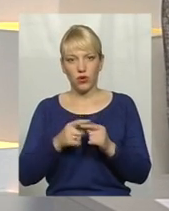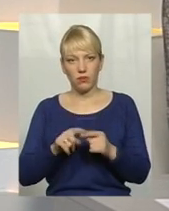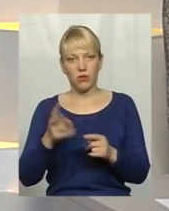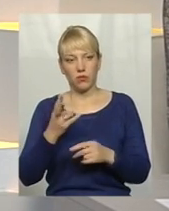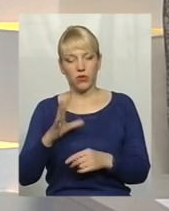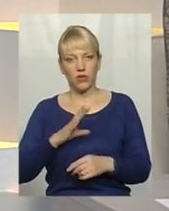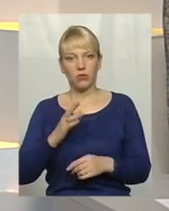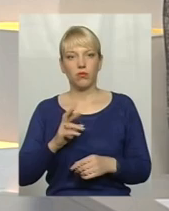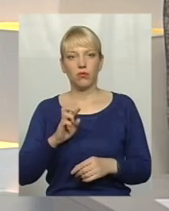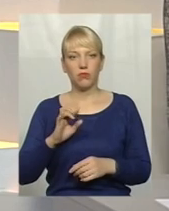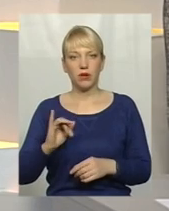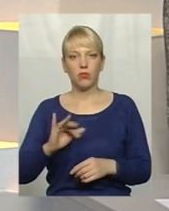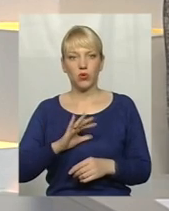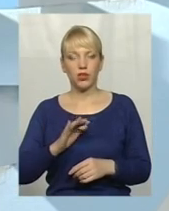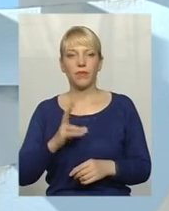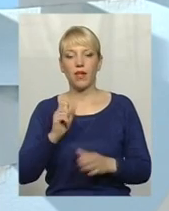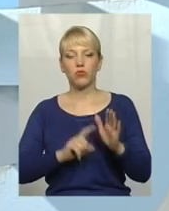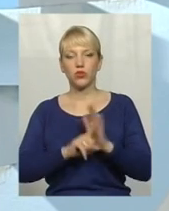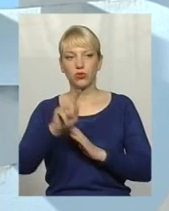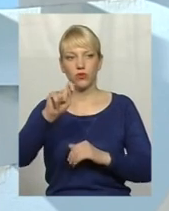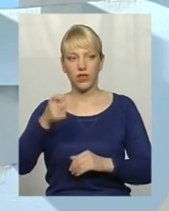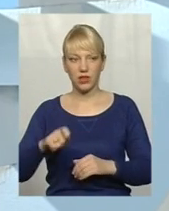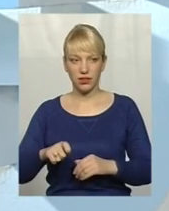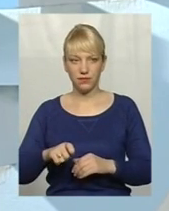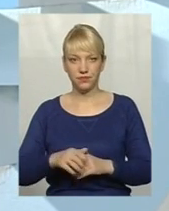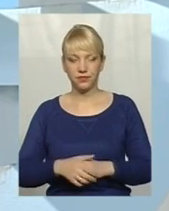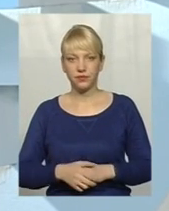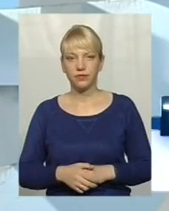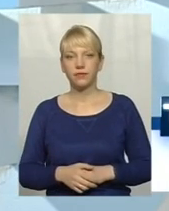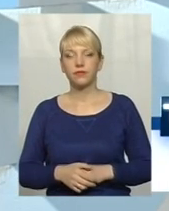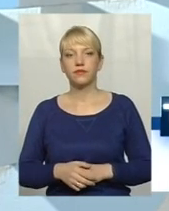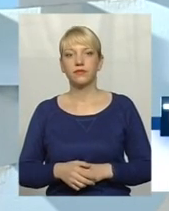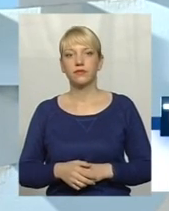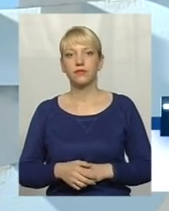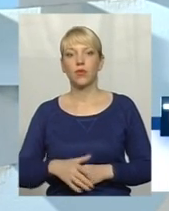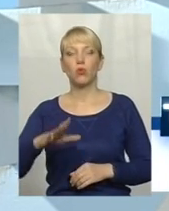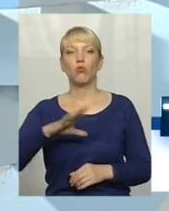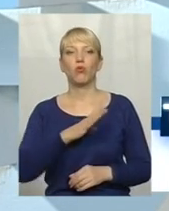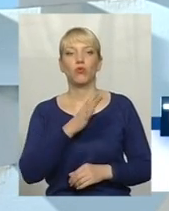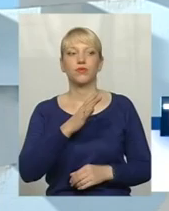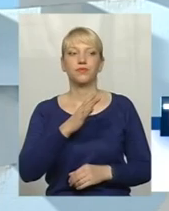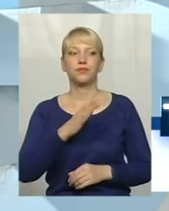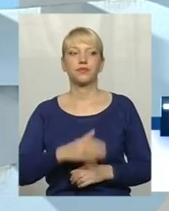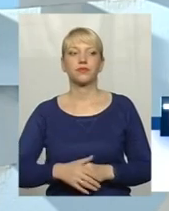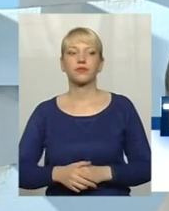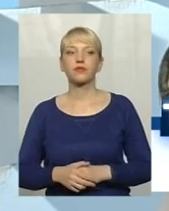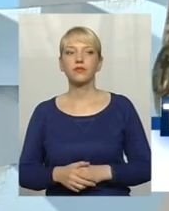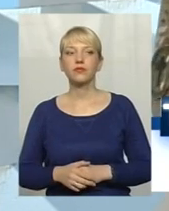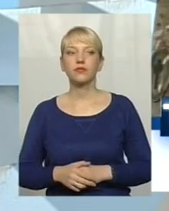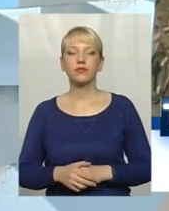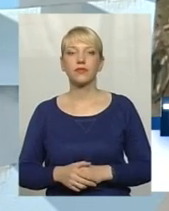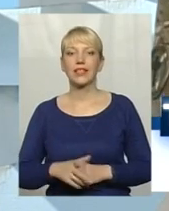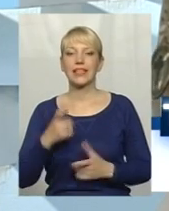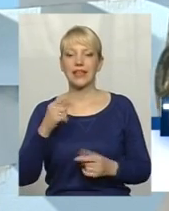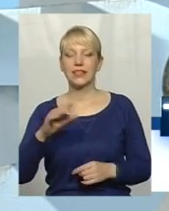бути? На початку війни був і десь